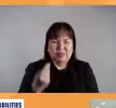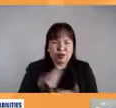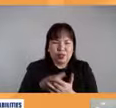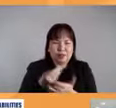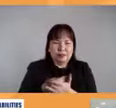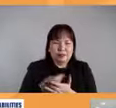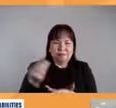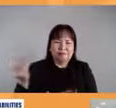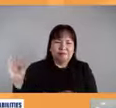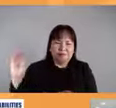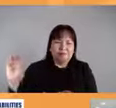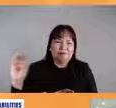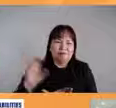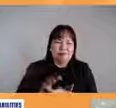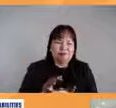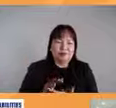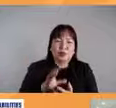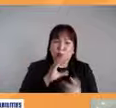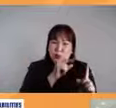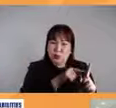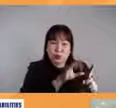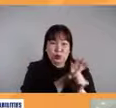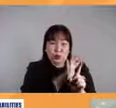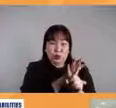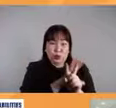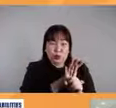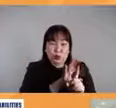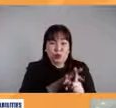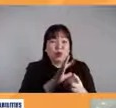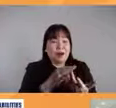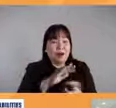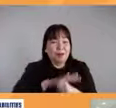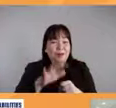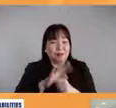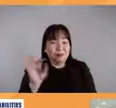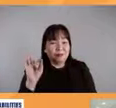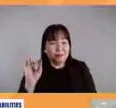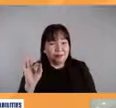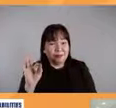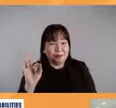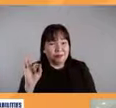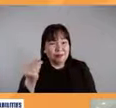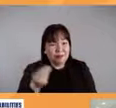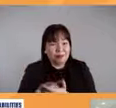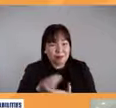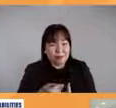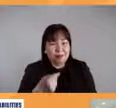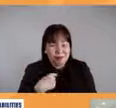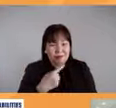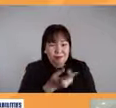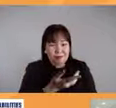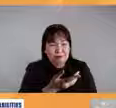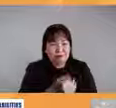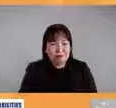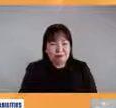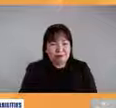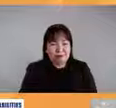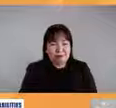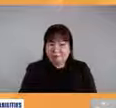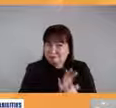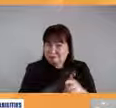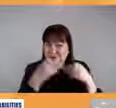yung may sikat kaya sinasikat mayroon sinang funds kaya sinasikat dahil